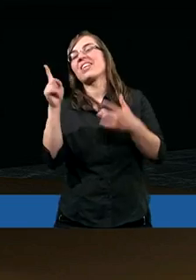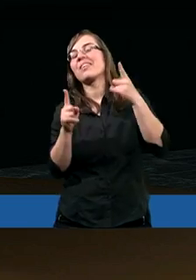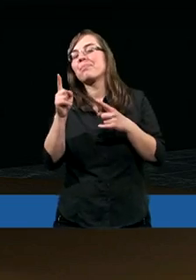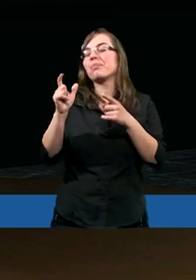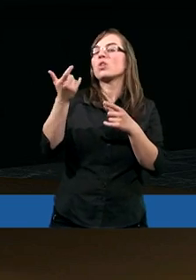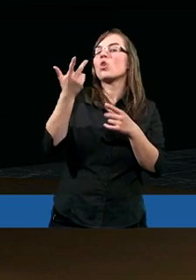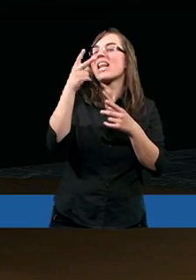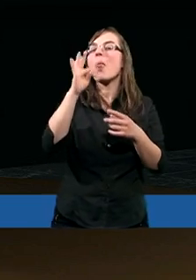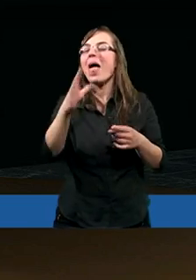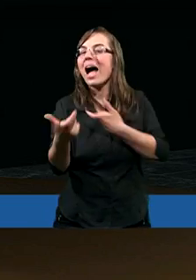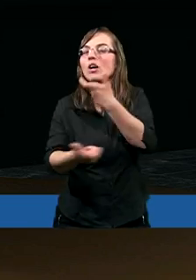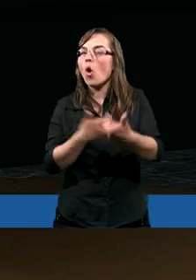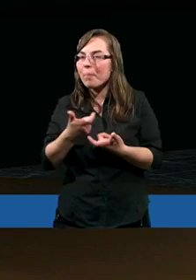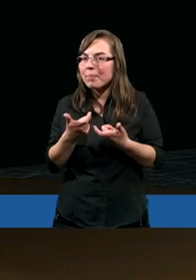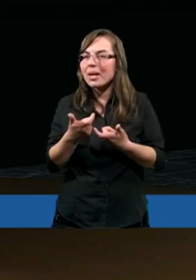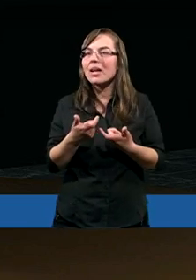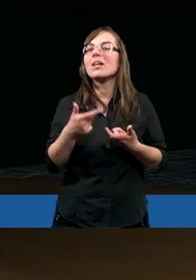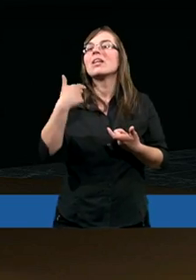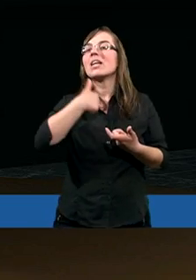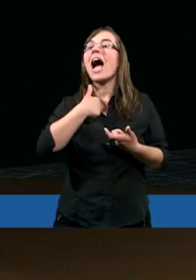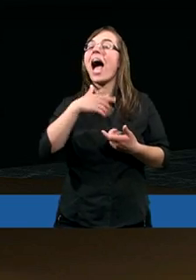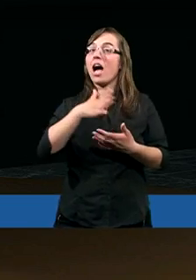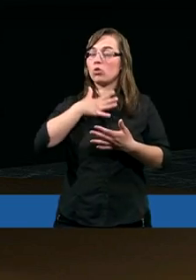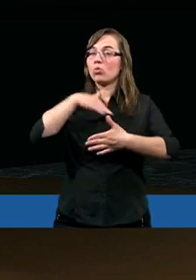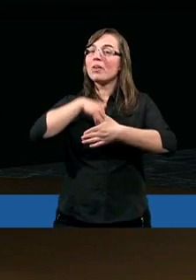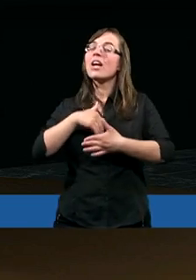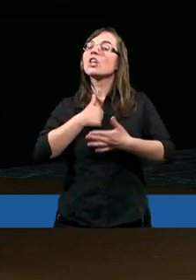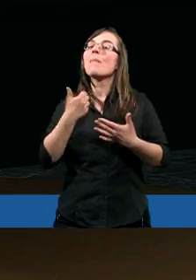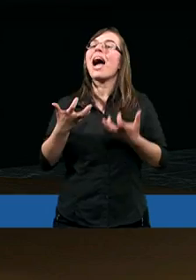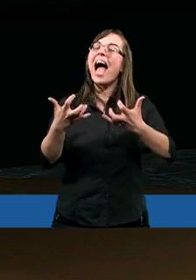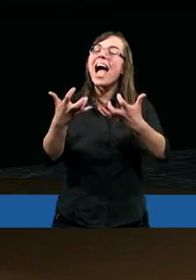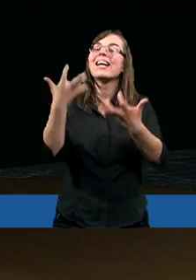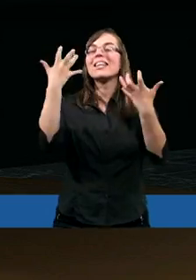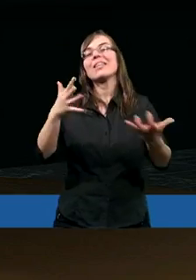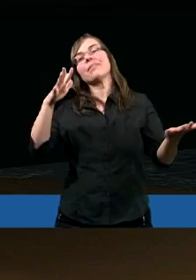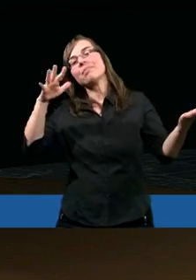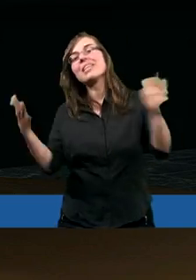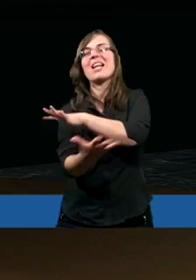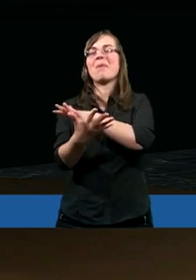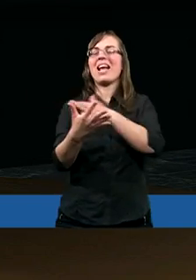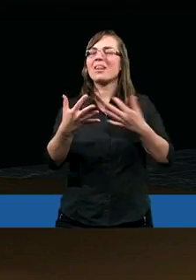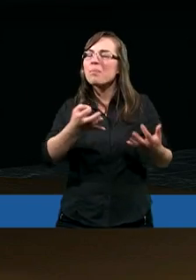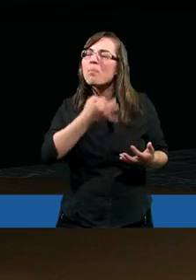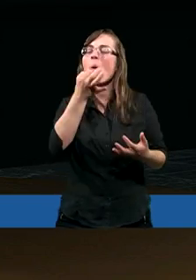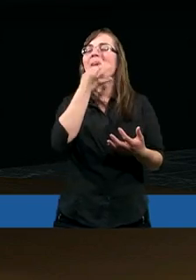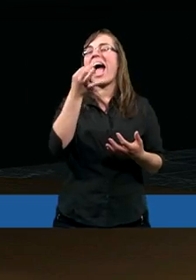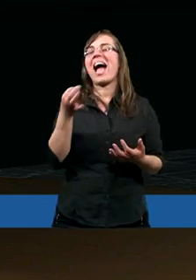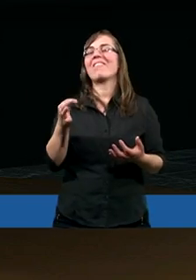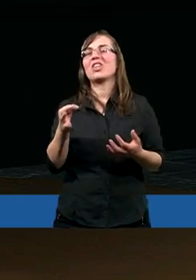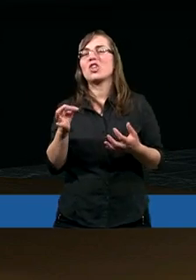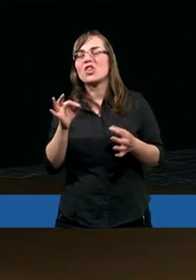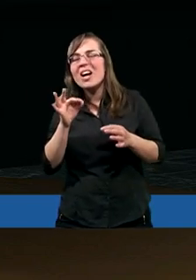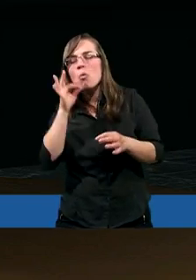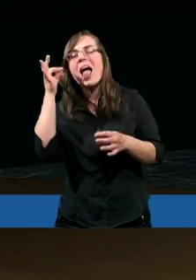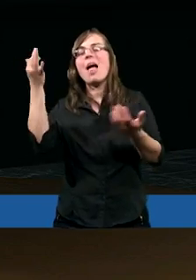zachowują względem mnie, to ja mam w sobie chęć, aby pójść tą trudniejszą drogą. I dla mnie to jest wspaniałe, że Bóg nie